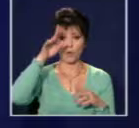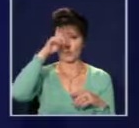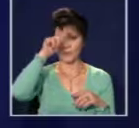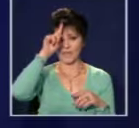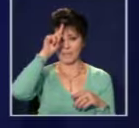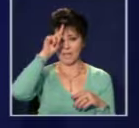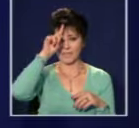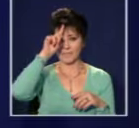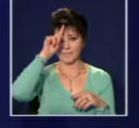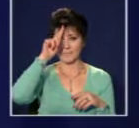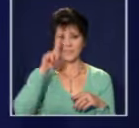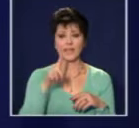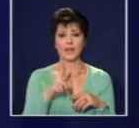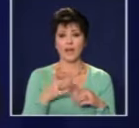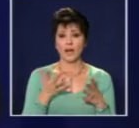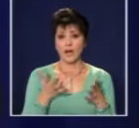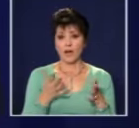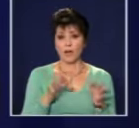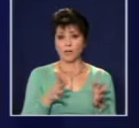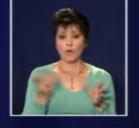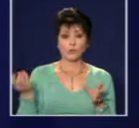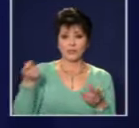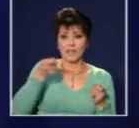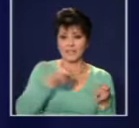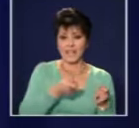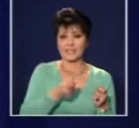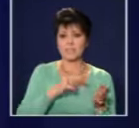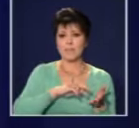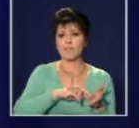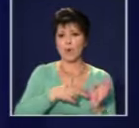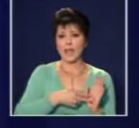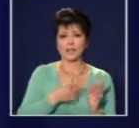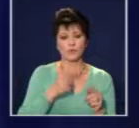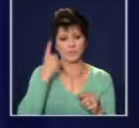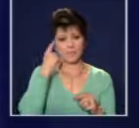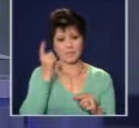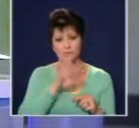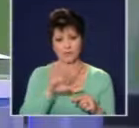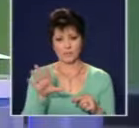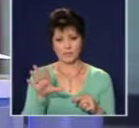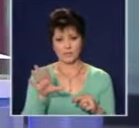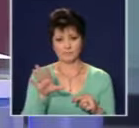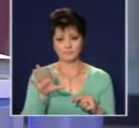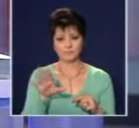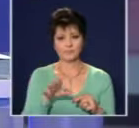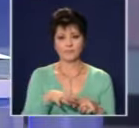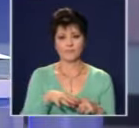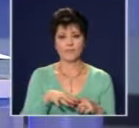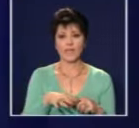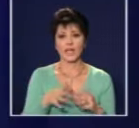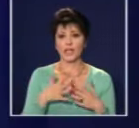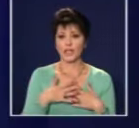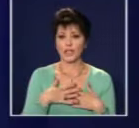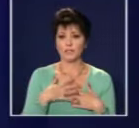ефективност, ще живеем по-добре, отколкото да вкарваме в едни проекти, които са абсолютно безумни. Господин Кулчак, сегласни ли? Има три или